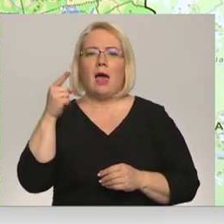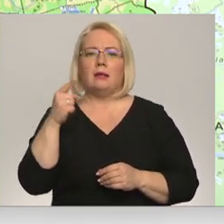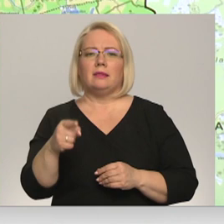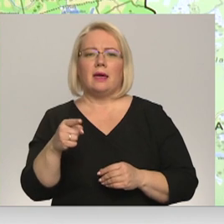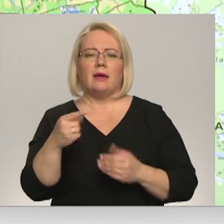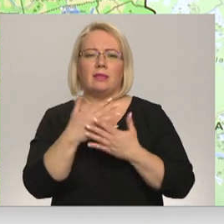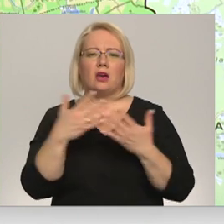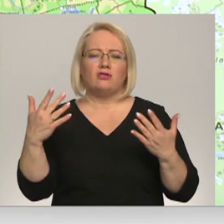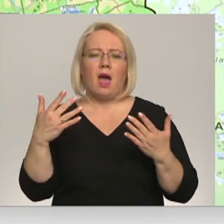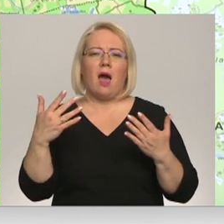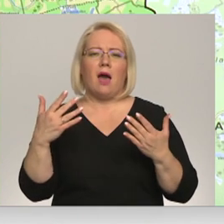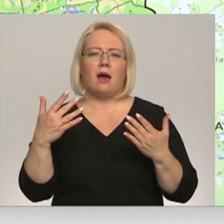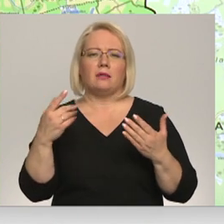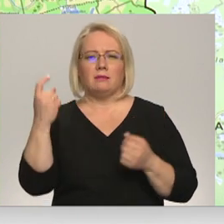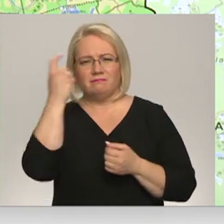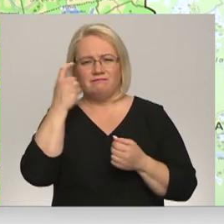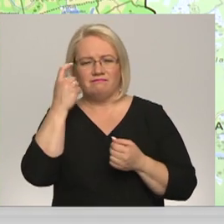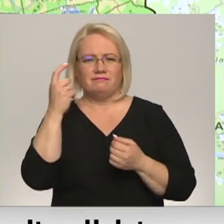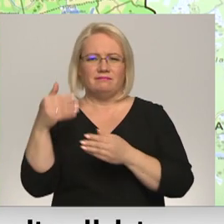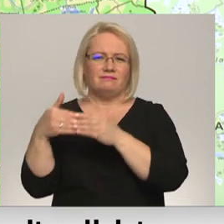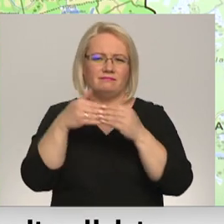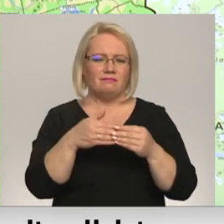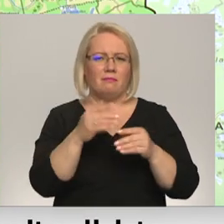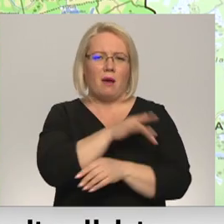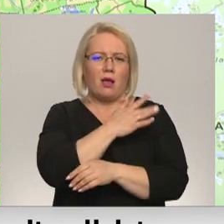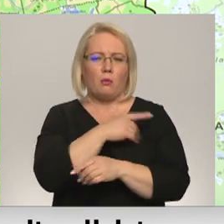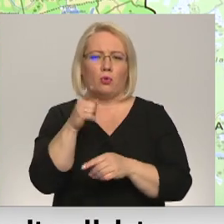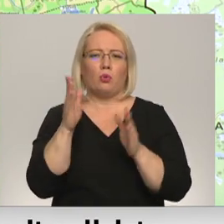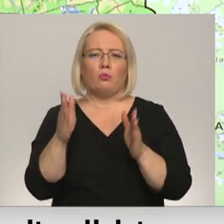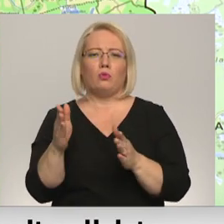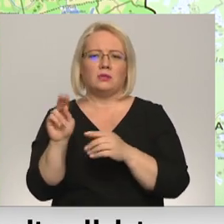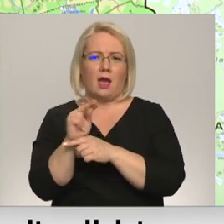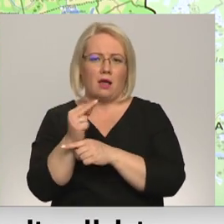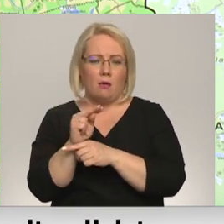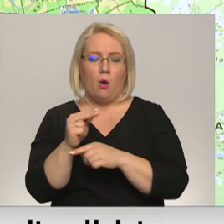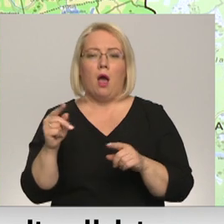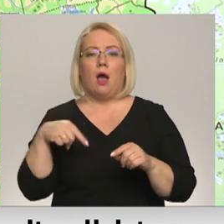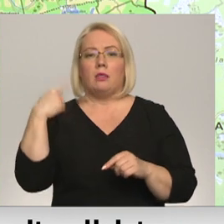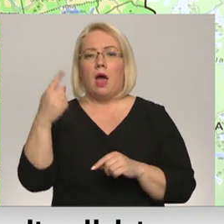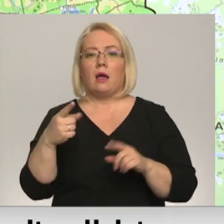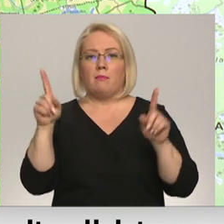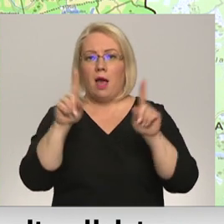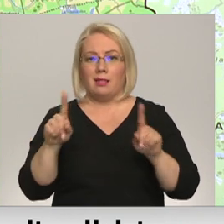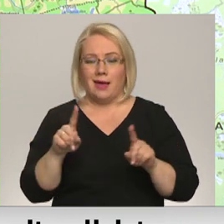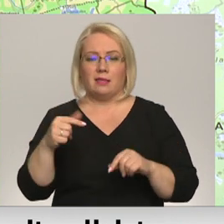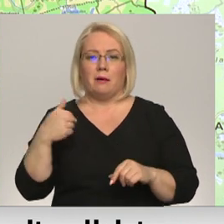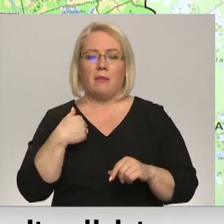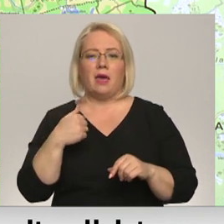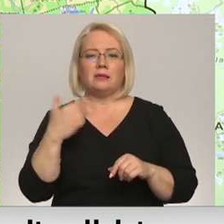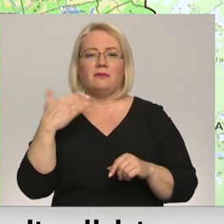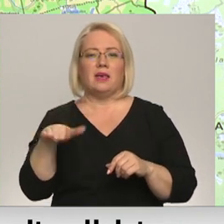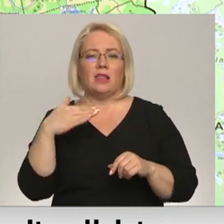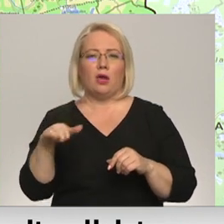pakalpojumi jāsniedzībūs, tā būs sava korekcija. Nākošā lieta tiklīdz mēs videonovērošanu